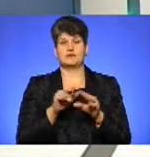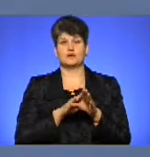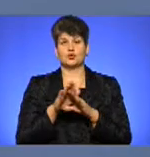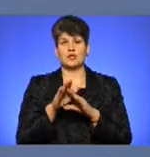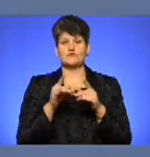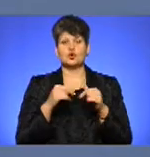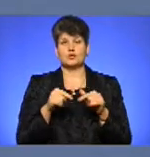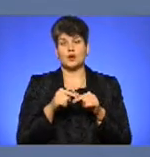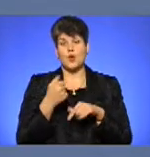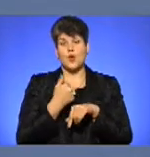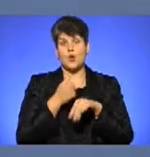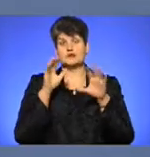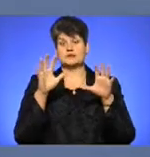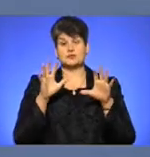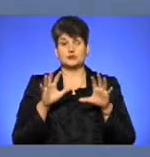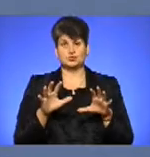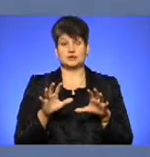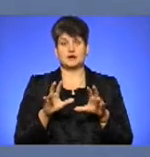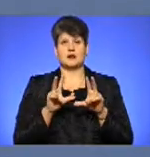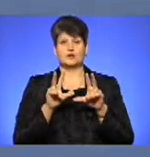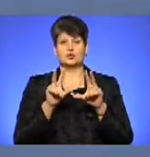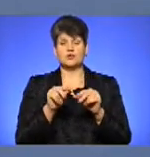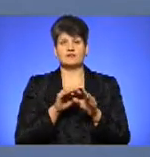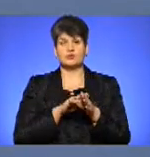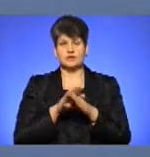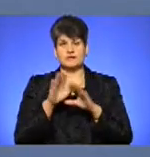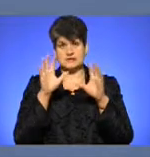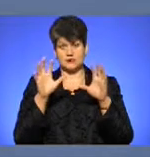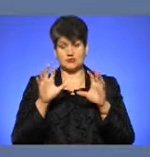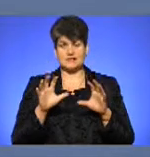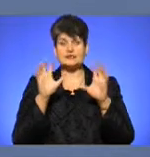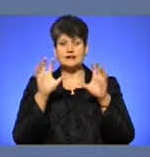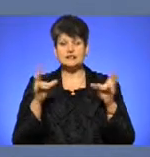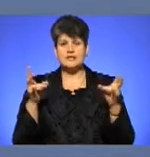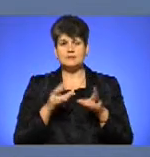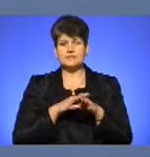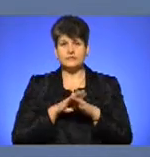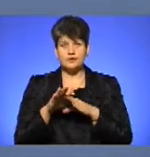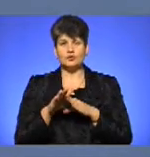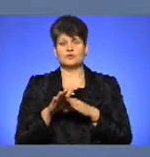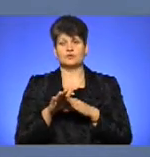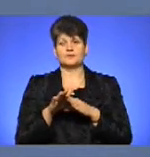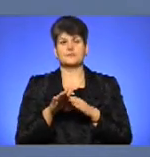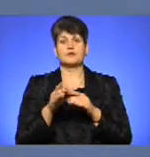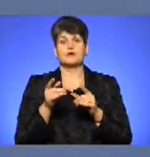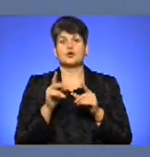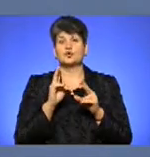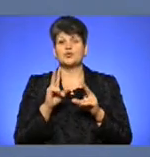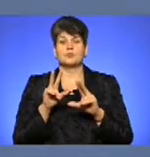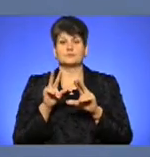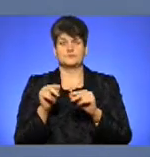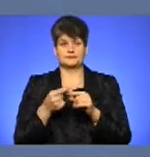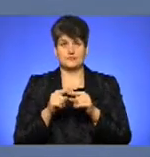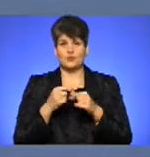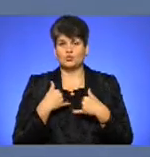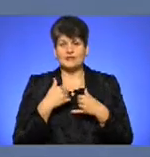Конституція гарантує виконання законодавства. Законодавство треба виконувати безвідносно від того, хто гарантує це. У